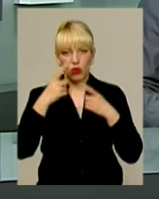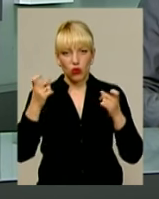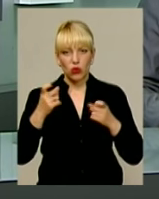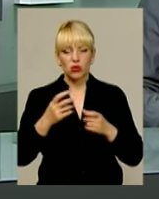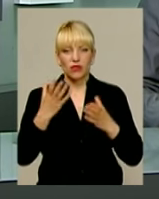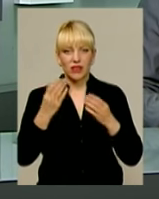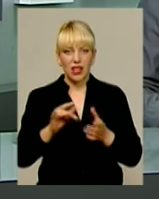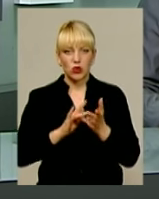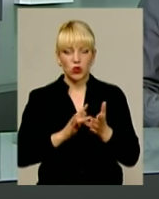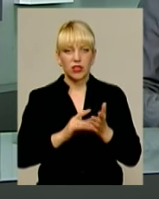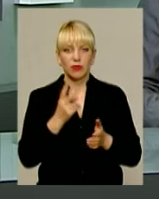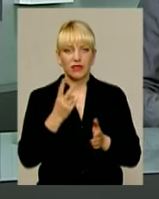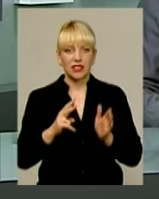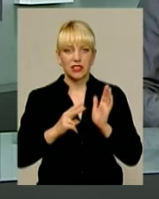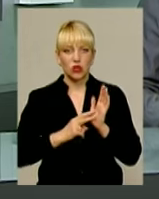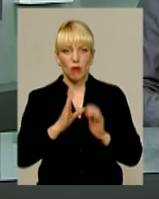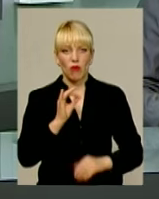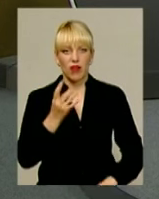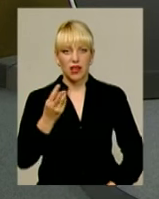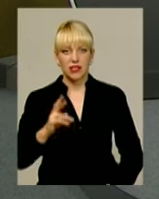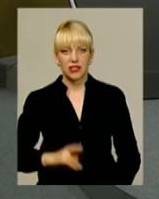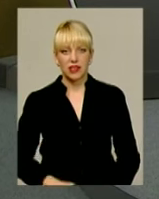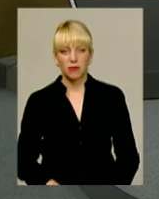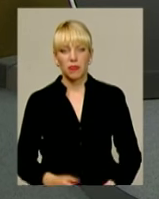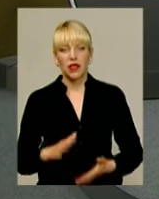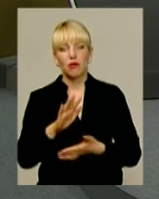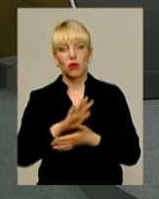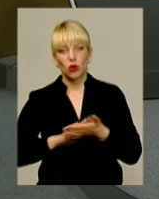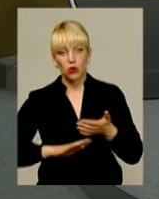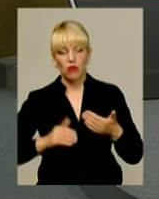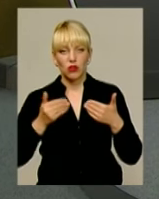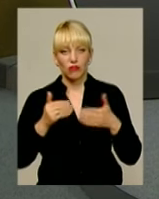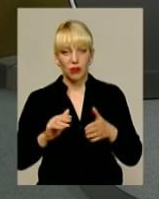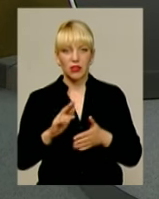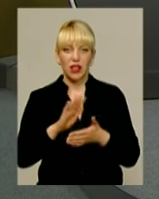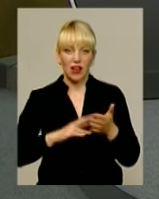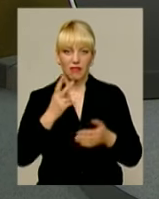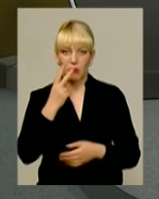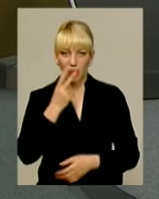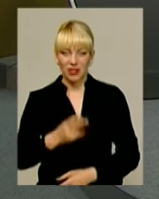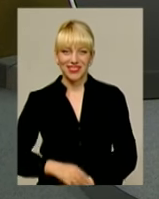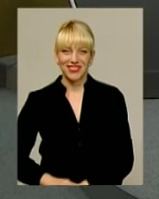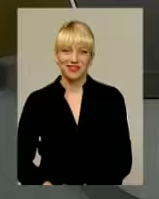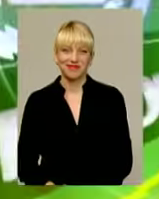у День туризму – 27 вересня. Ми продовжуємо випуск і далі ви побачите.